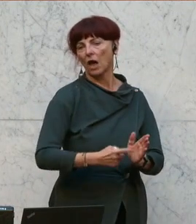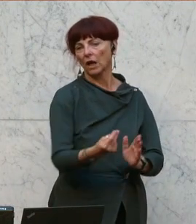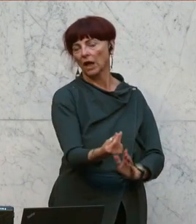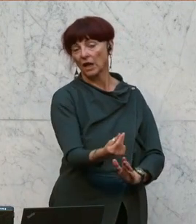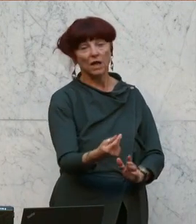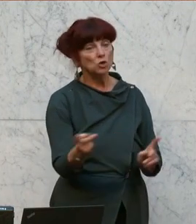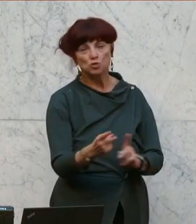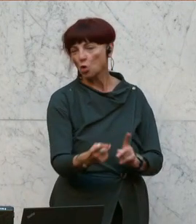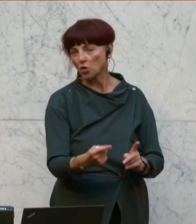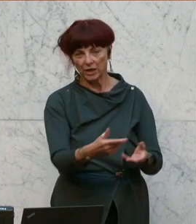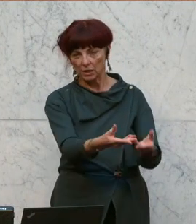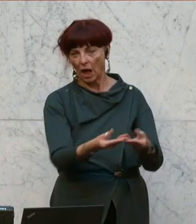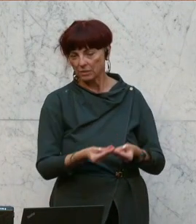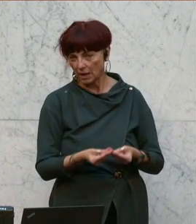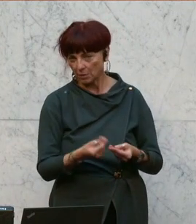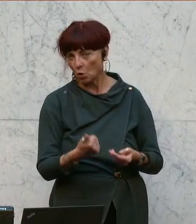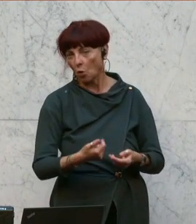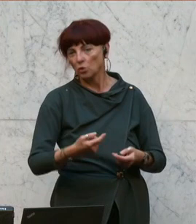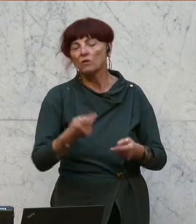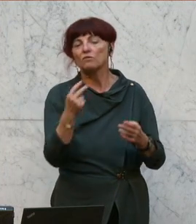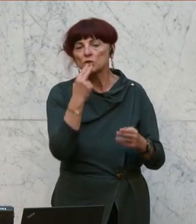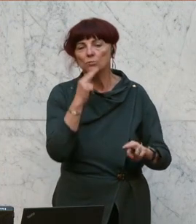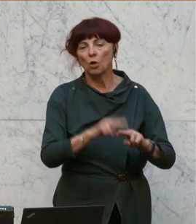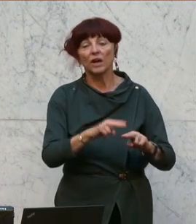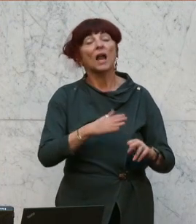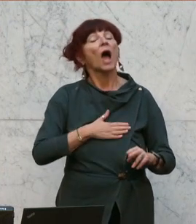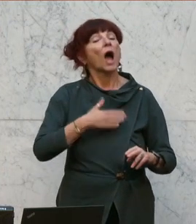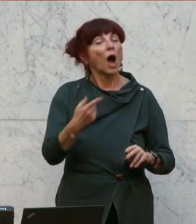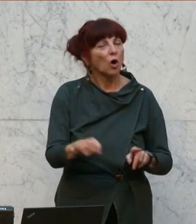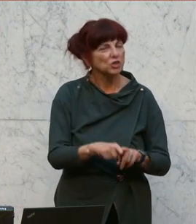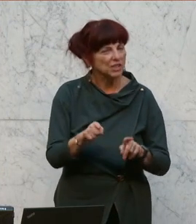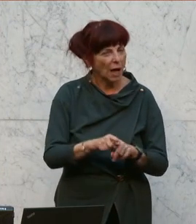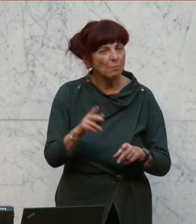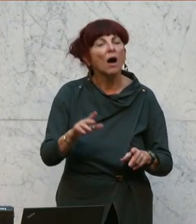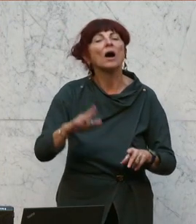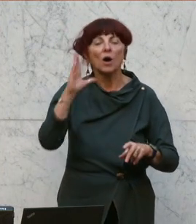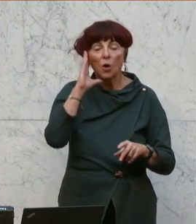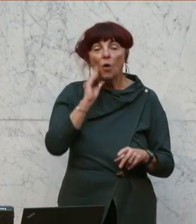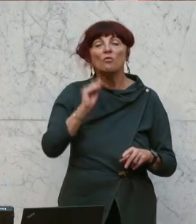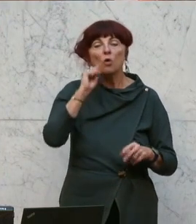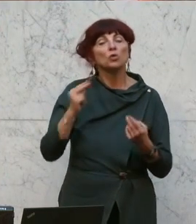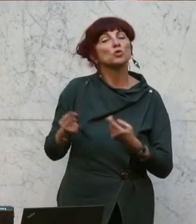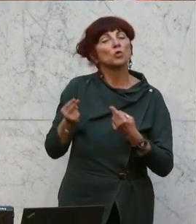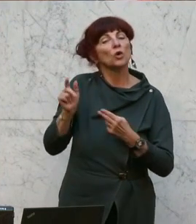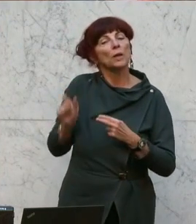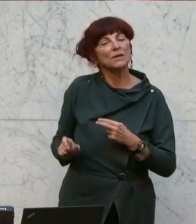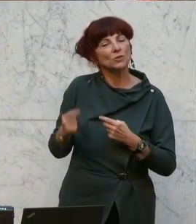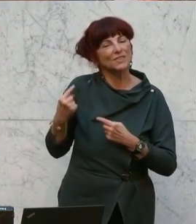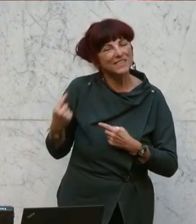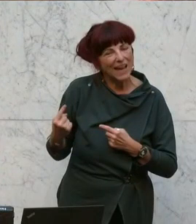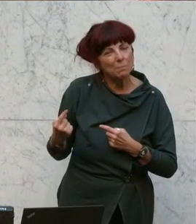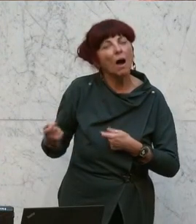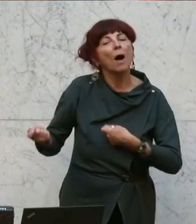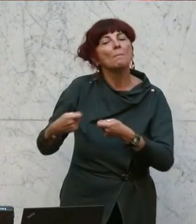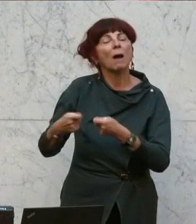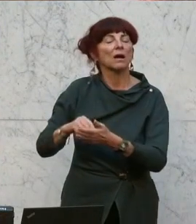oder annehmen, es sei denn, der Wohnungssuchende hat mit dem Immobilienmakler einen Maklervertrag geschlossen, bevor der Vermieter